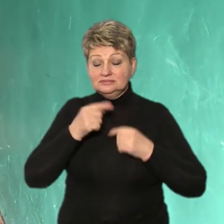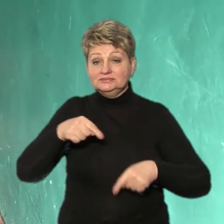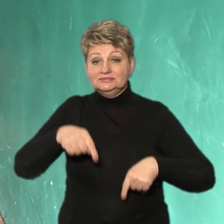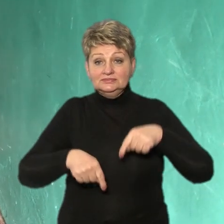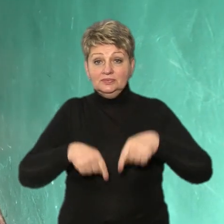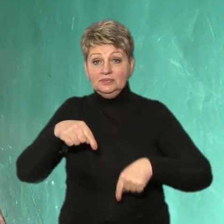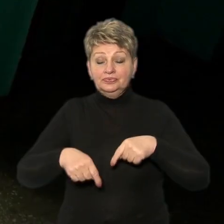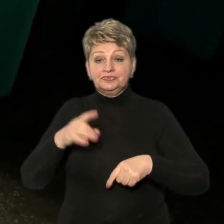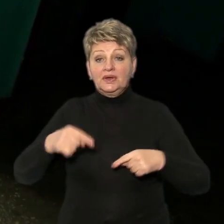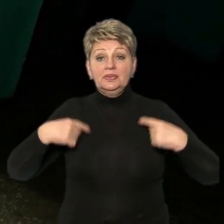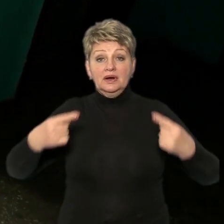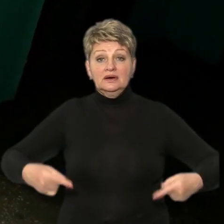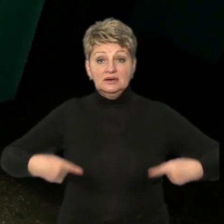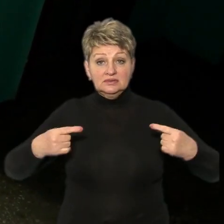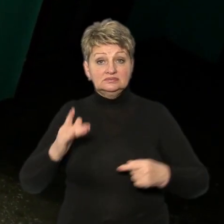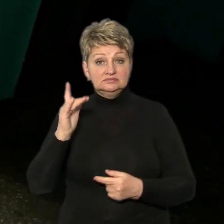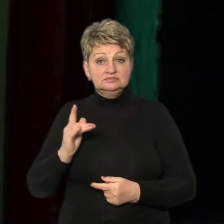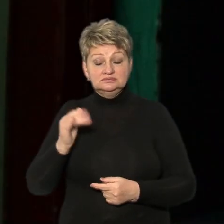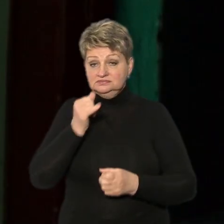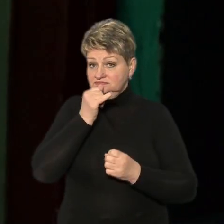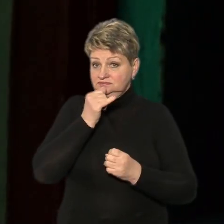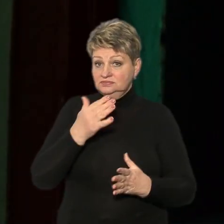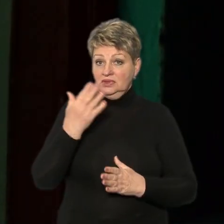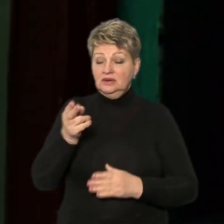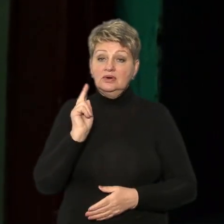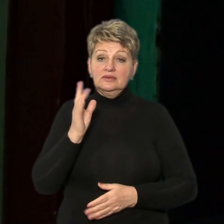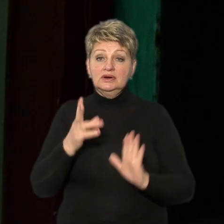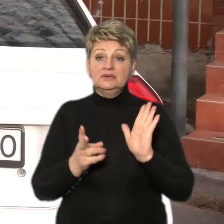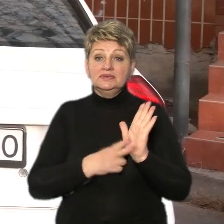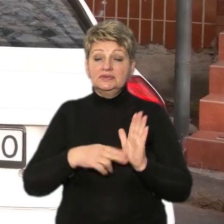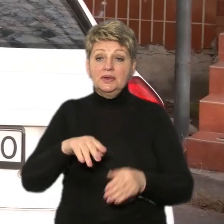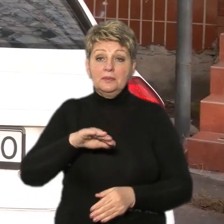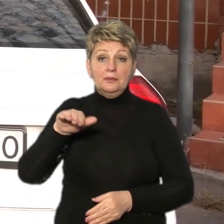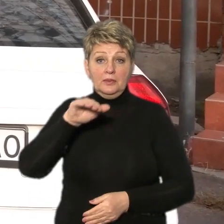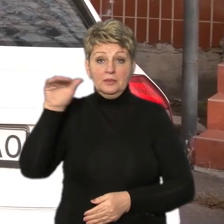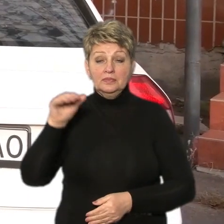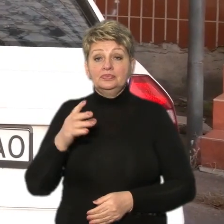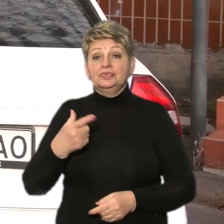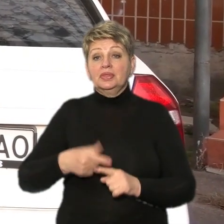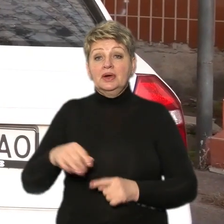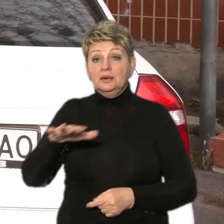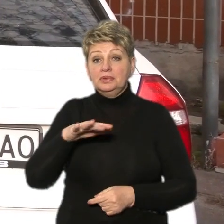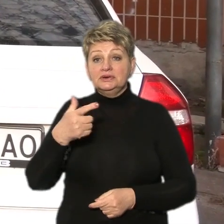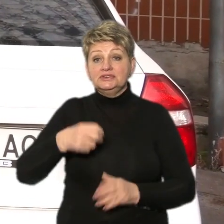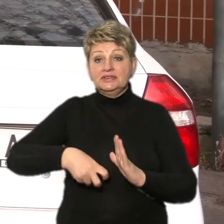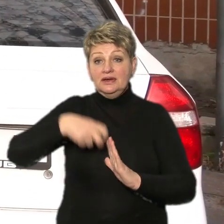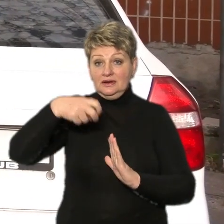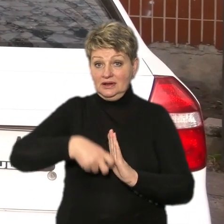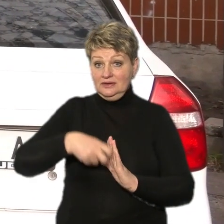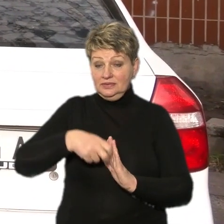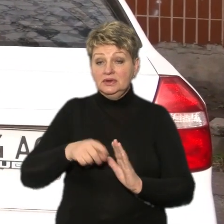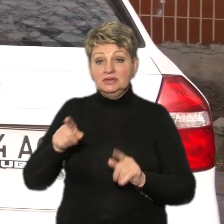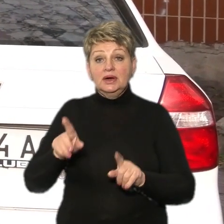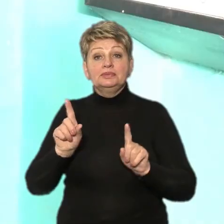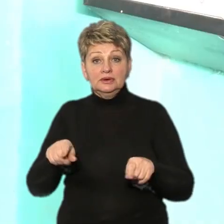кріслі колясному в будинку ніяк. Його квартира на сьомому поверсі. На площадке долів знаходиться, там також є